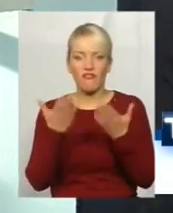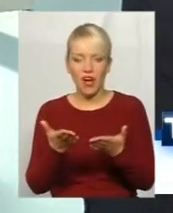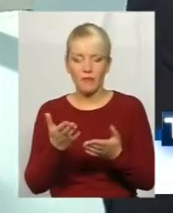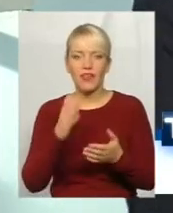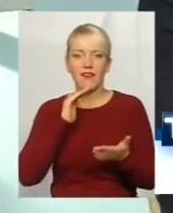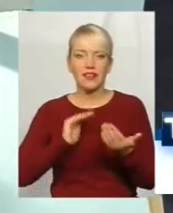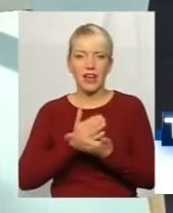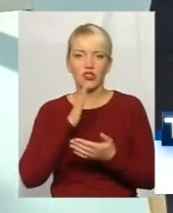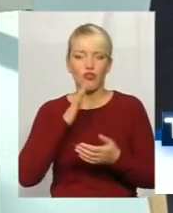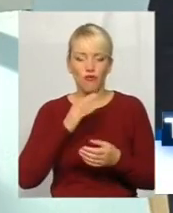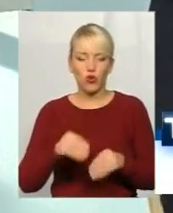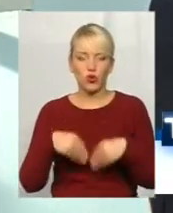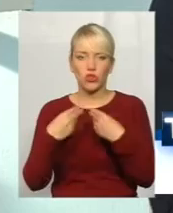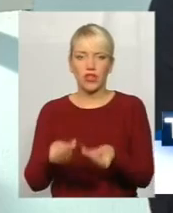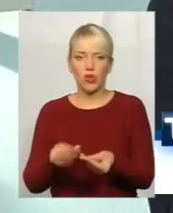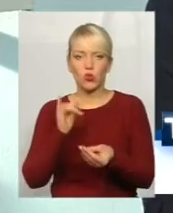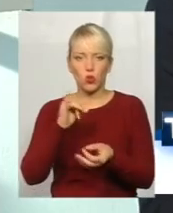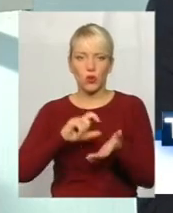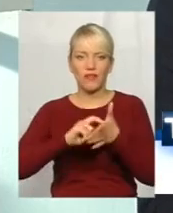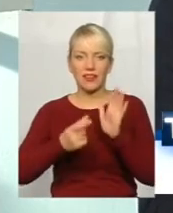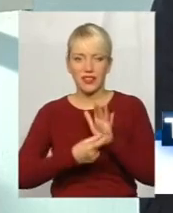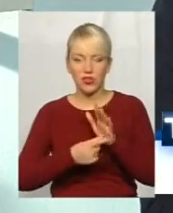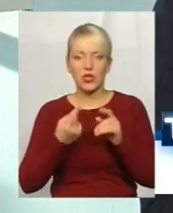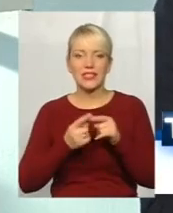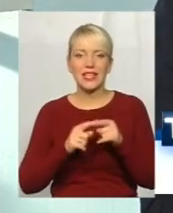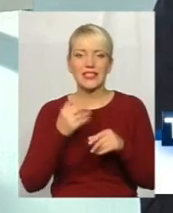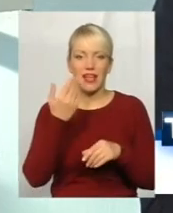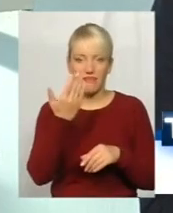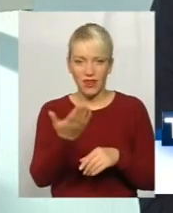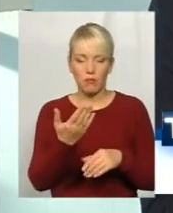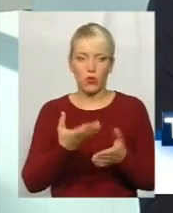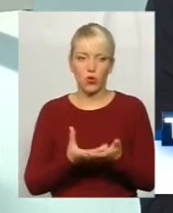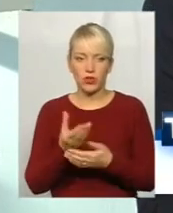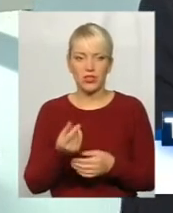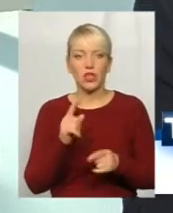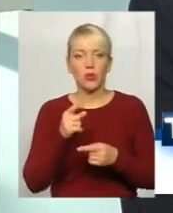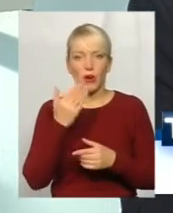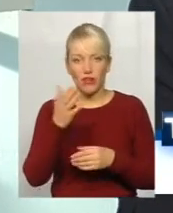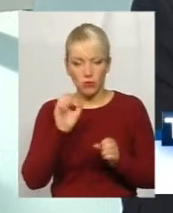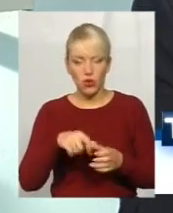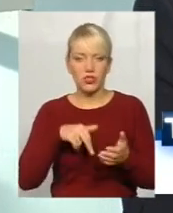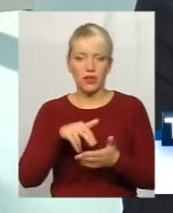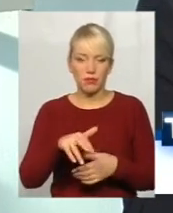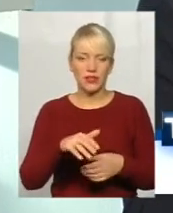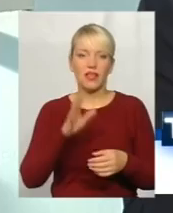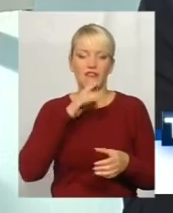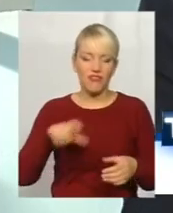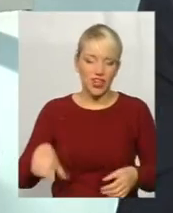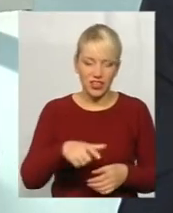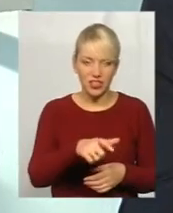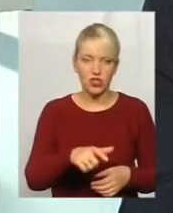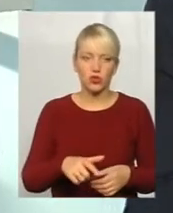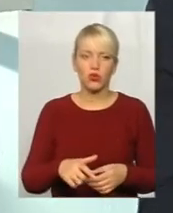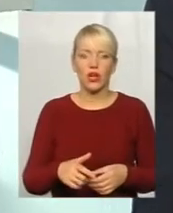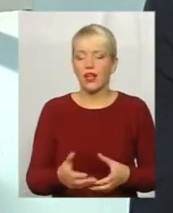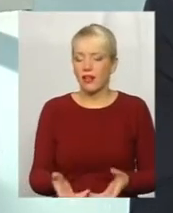якісну заносять під'їзд в квартиру. Ось за це ви платите. Тому ви можете піти в річку, в канал, набрати води і